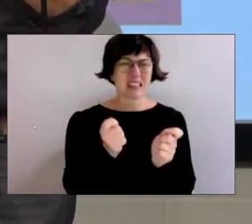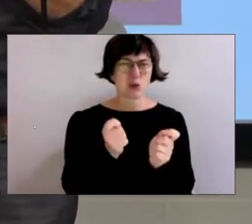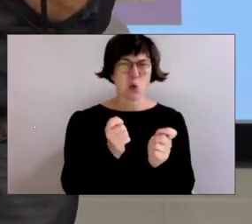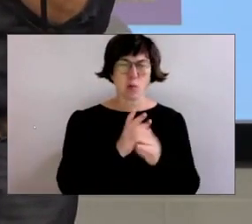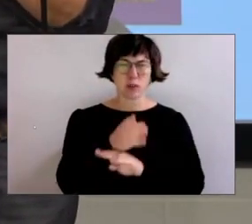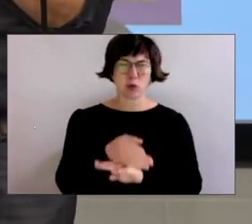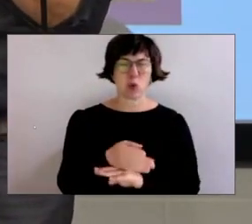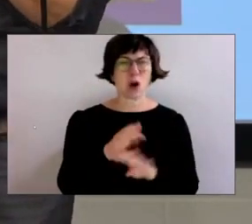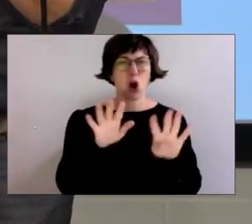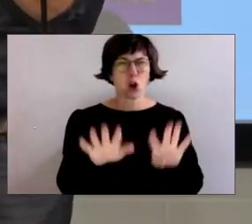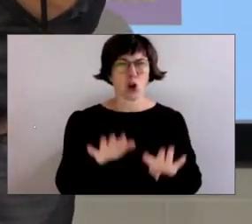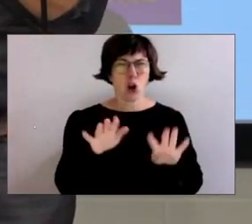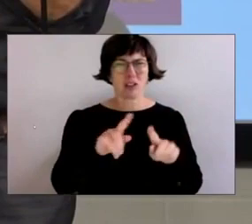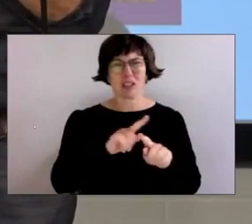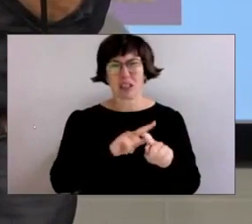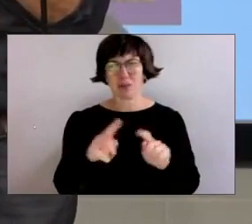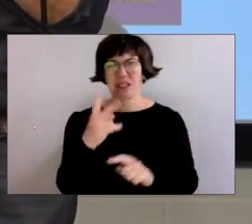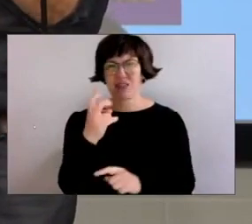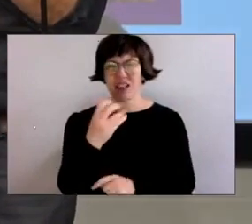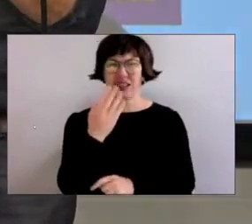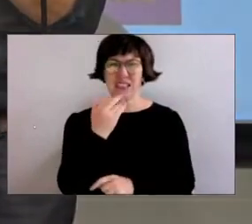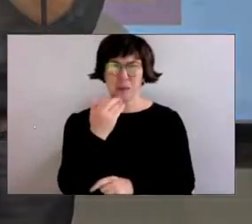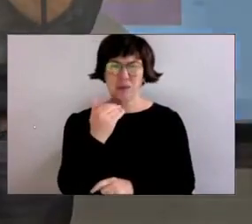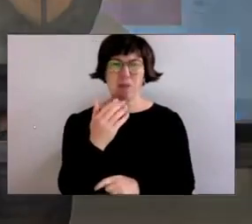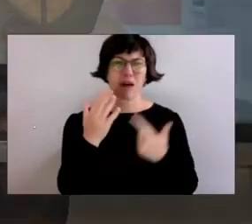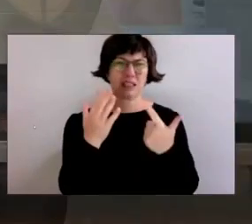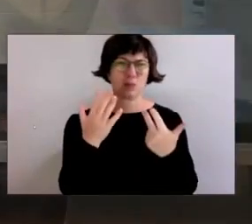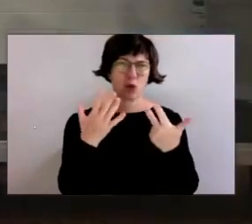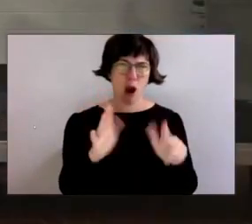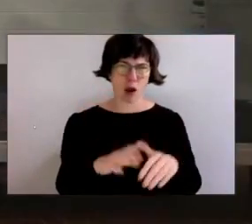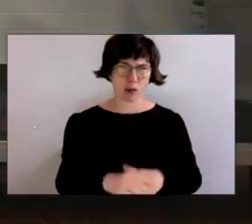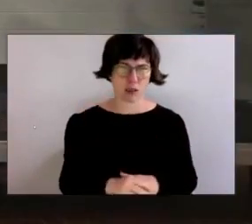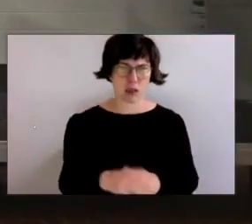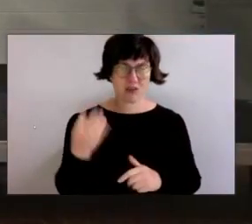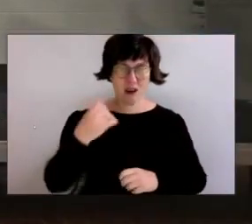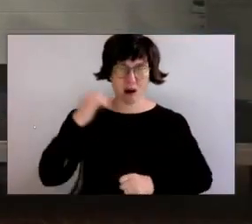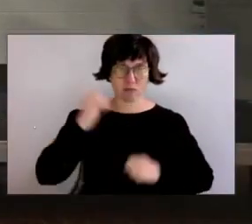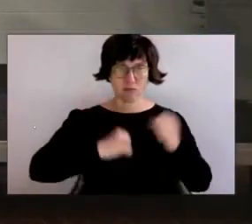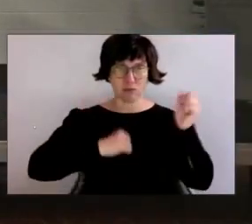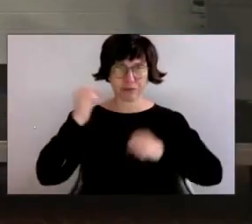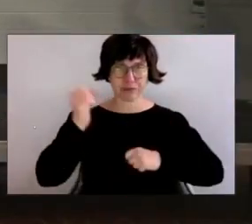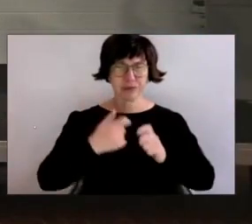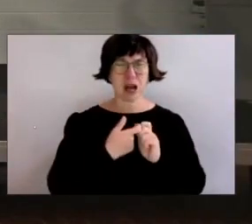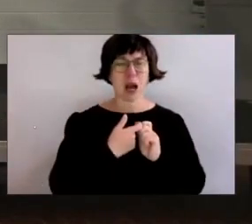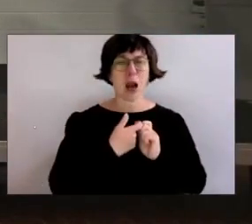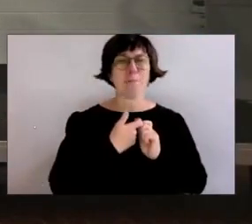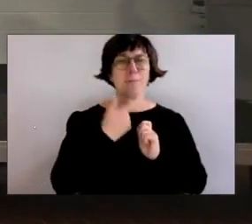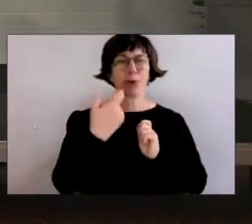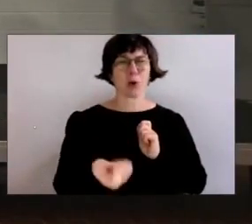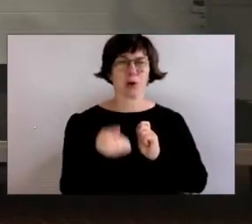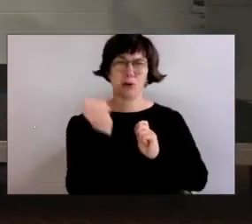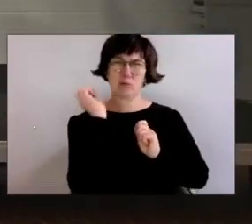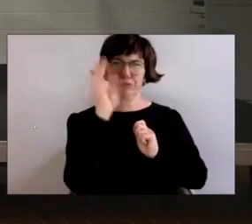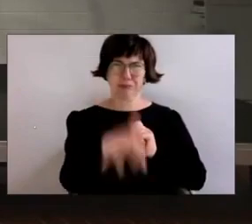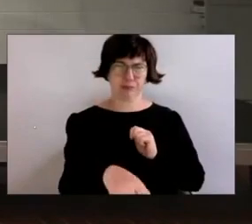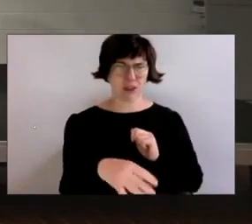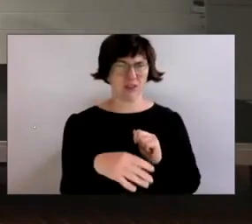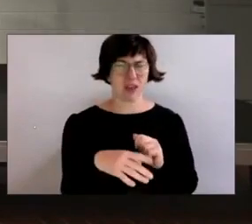Nacht vom 19. auf 20. September 1987. Er wurde zusammengeschlagen und über das Brückengeländer in den Fluss Bode gestoßen.